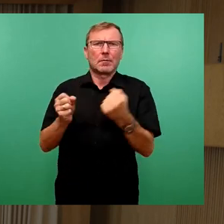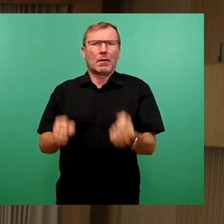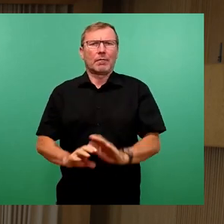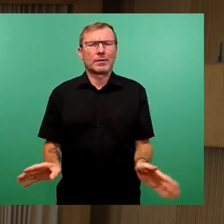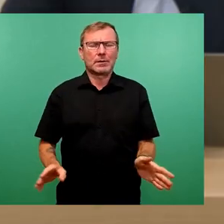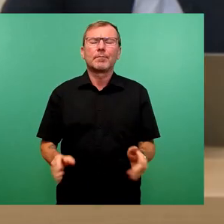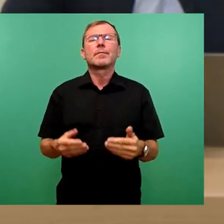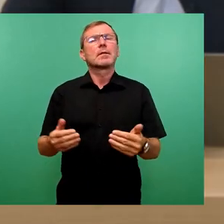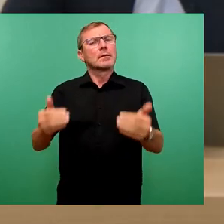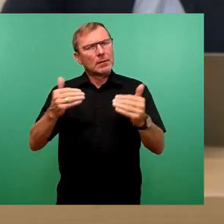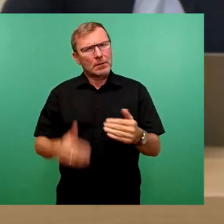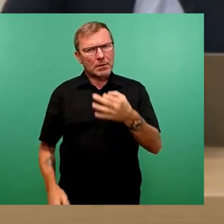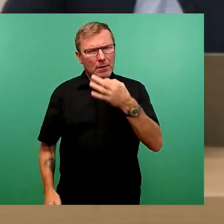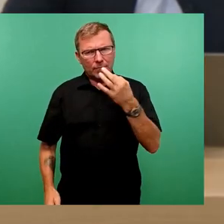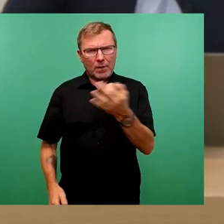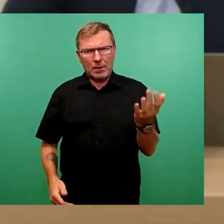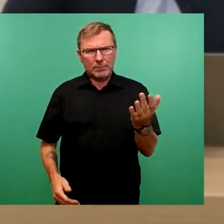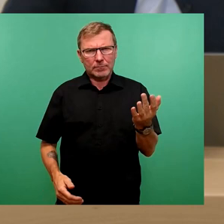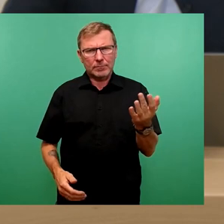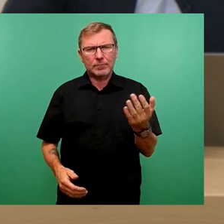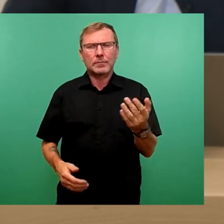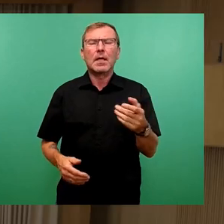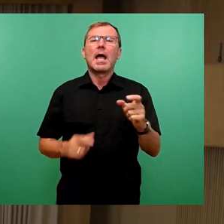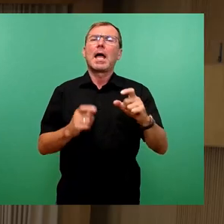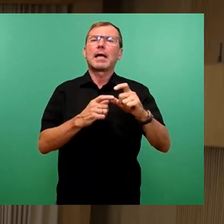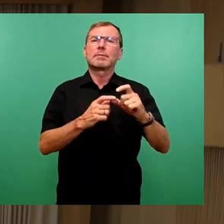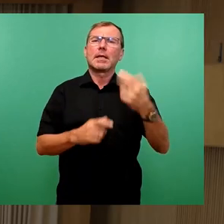bei den Fragen Fraktionen, SPD, Herr Triefs.